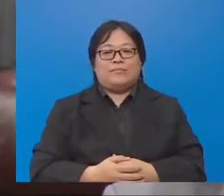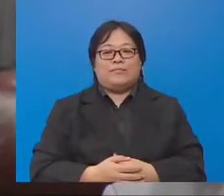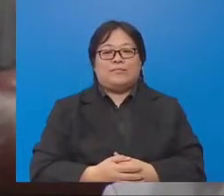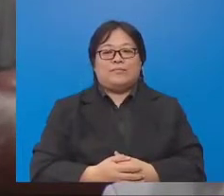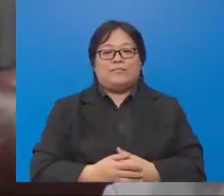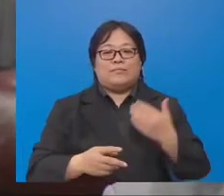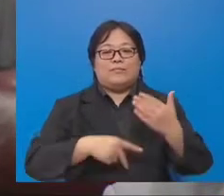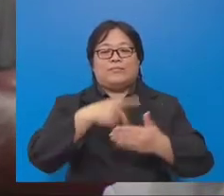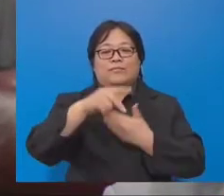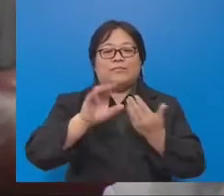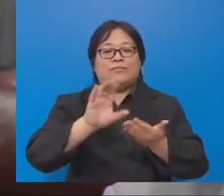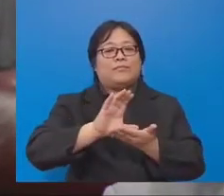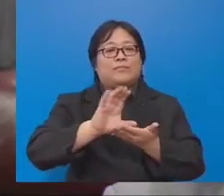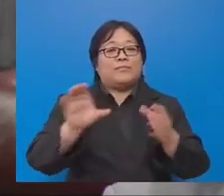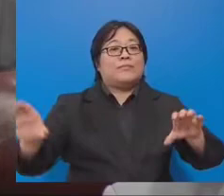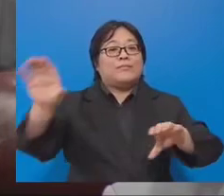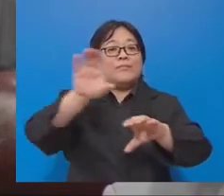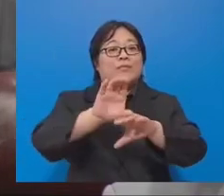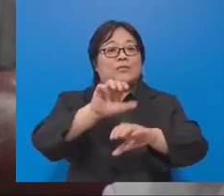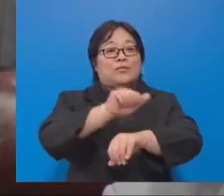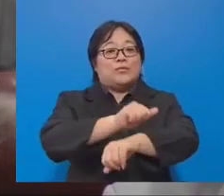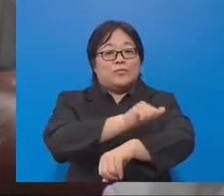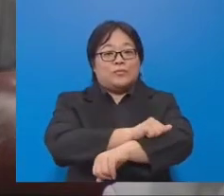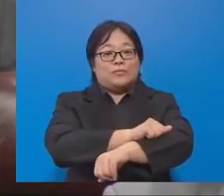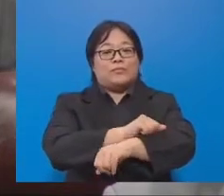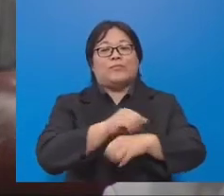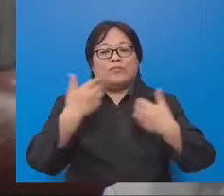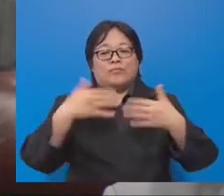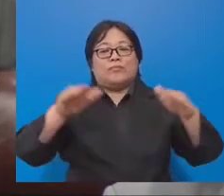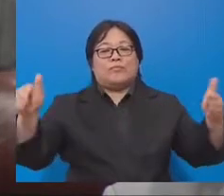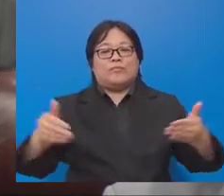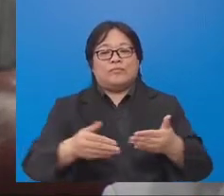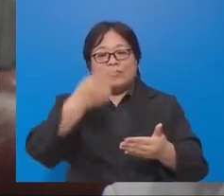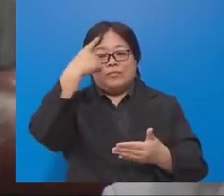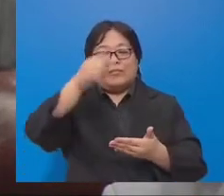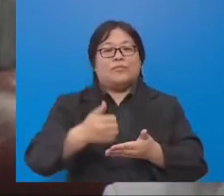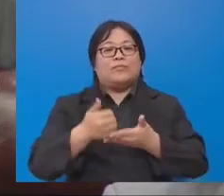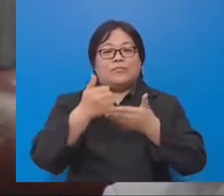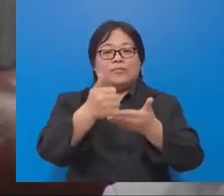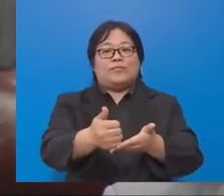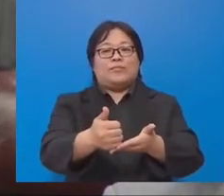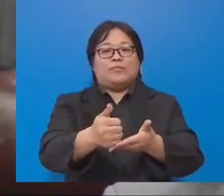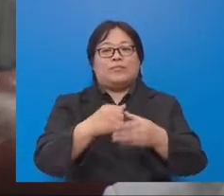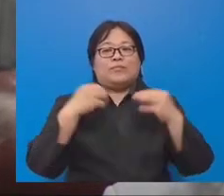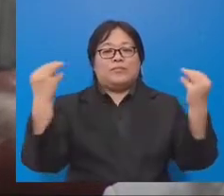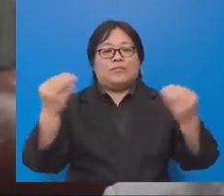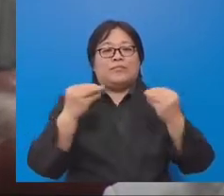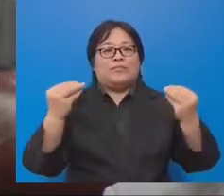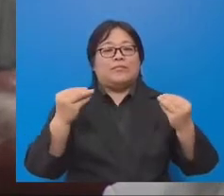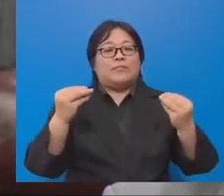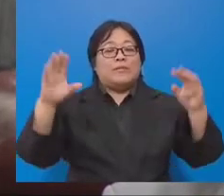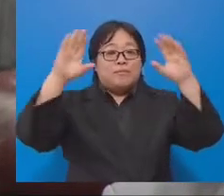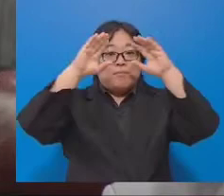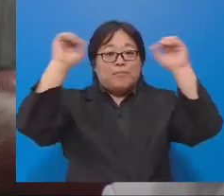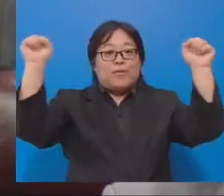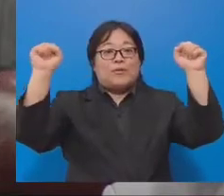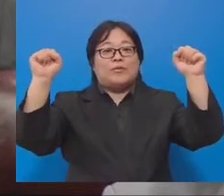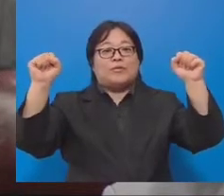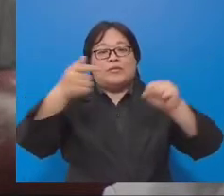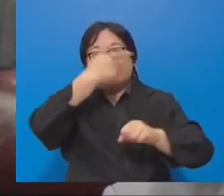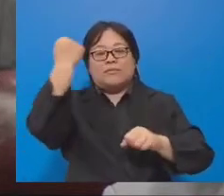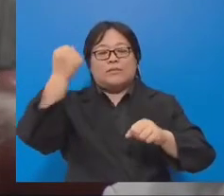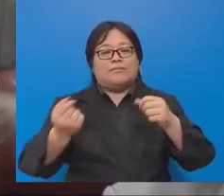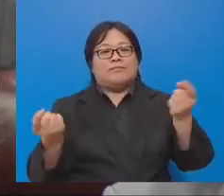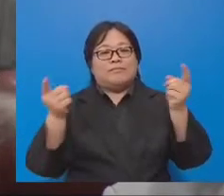program subsidi upah ataupun PSU adalah program yang telah diperkenalkan untuk membantu majikan yang terkesan akibat